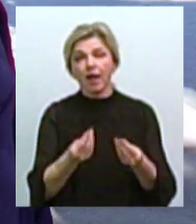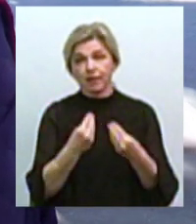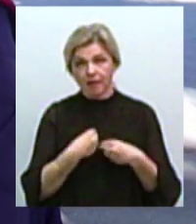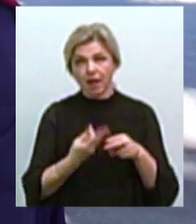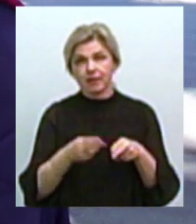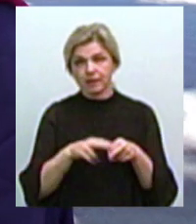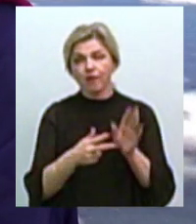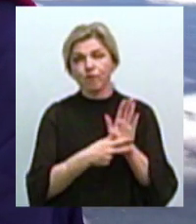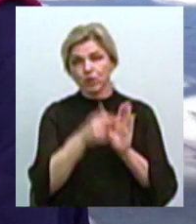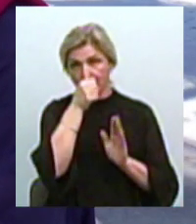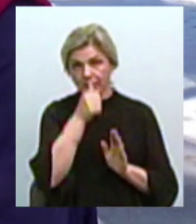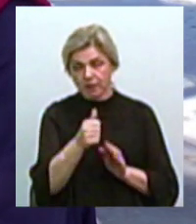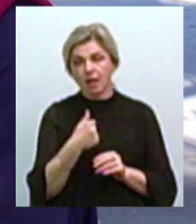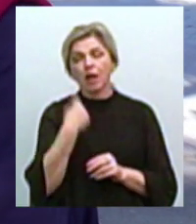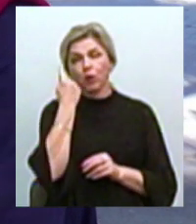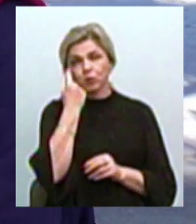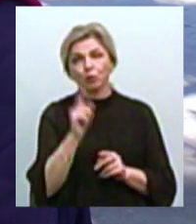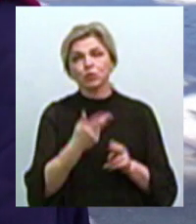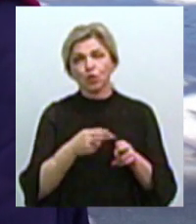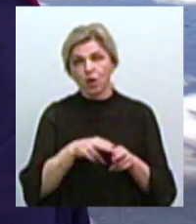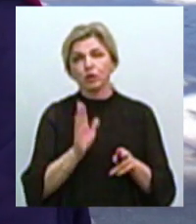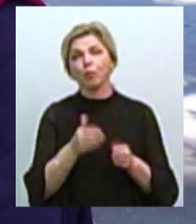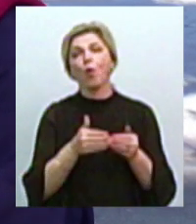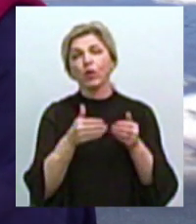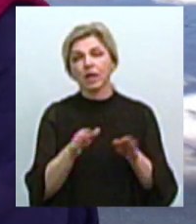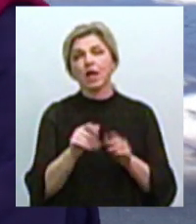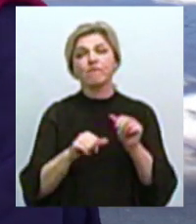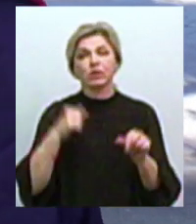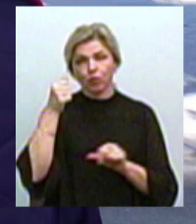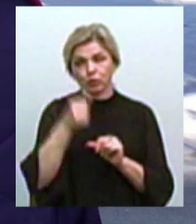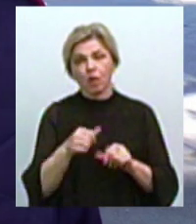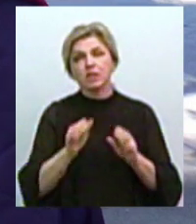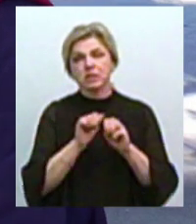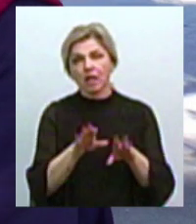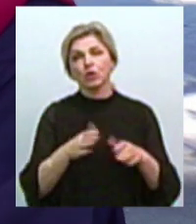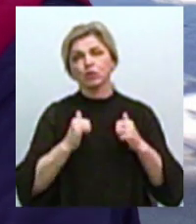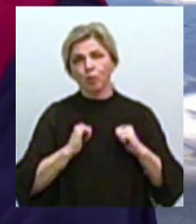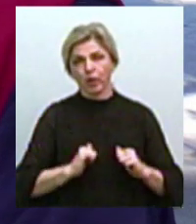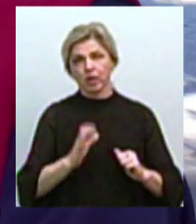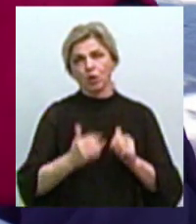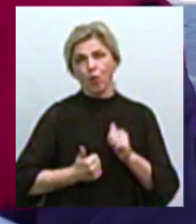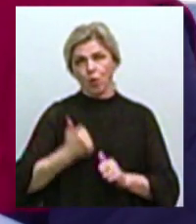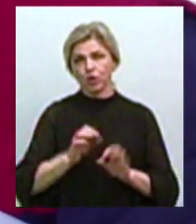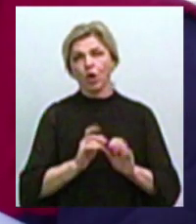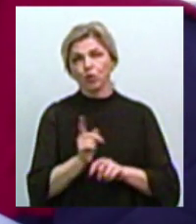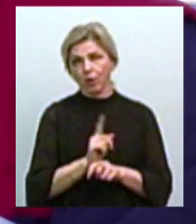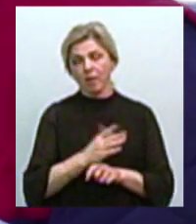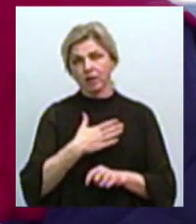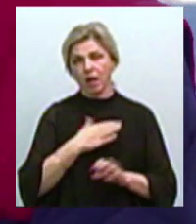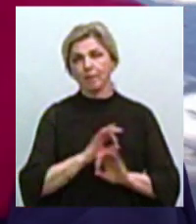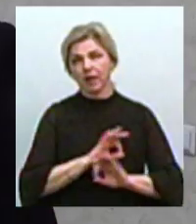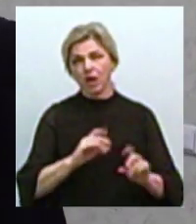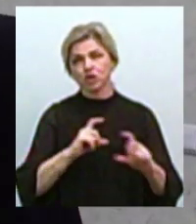місяців. Я думаю, що це літо наступного року, і ми здаємо спокійно і з гордістю нормально «Наш прекрасний шаховий